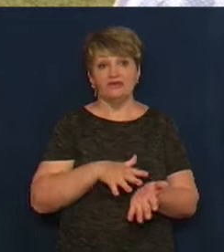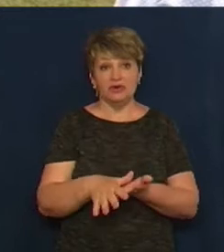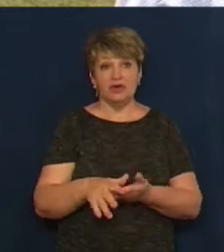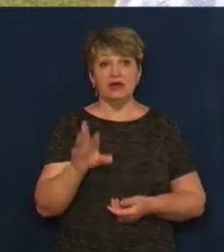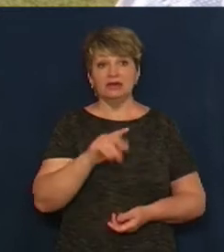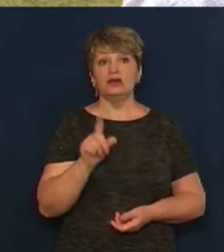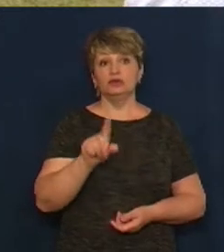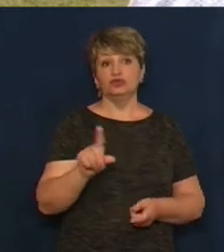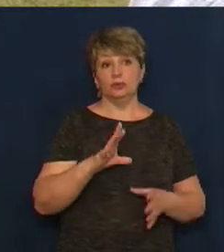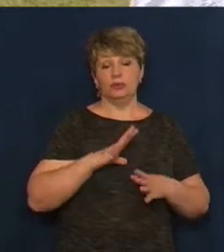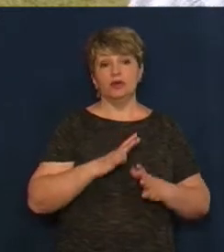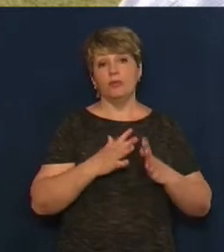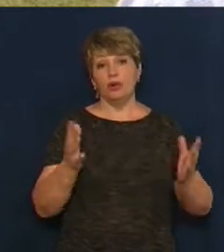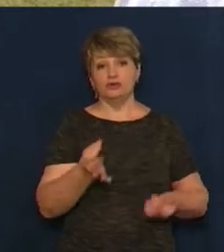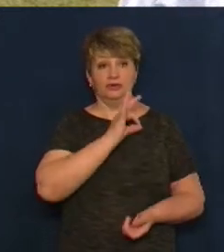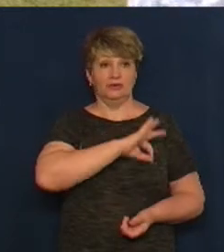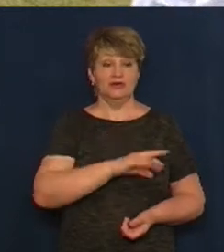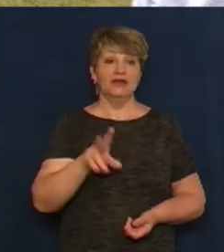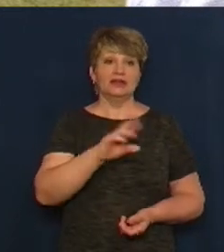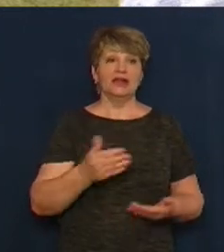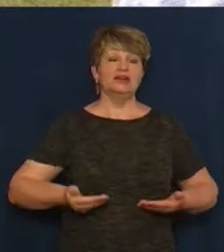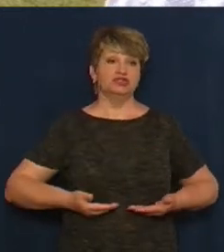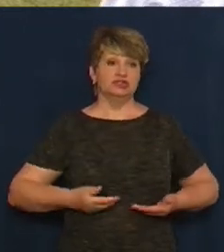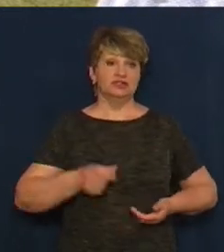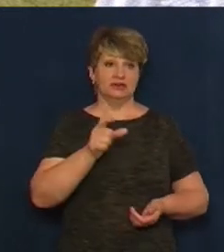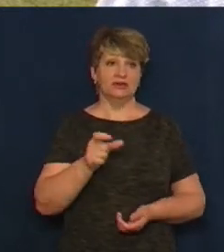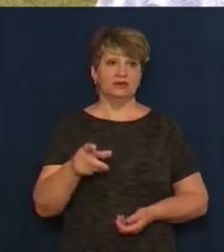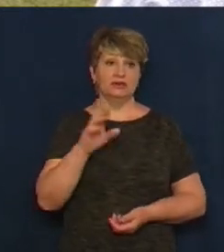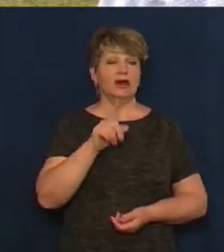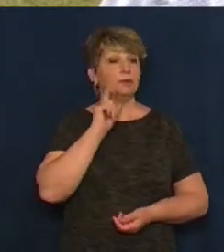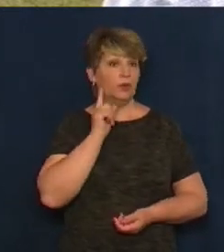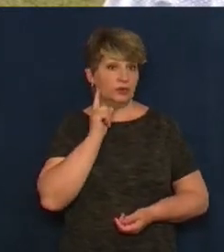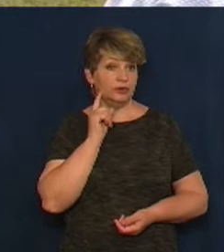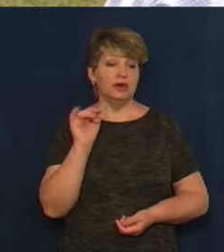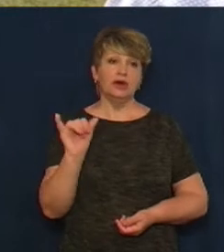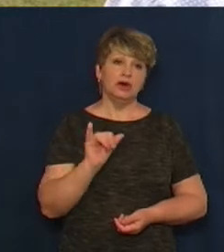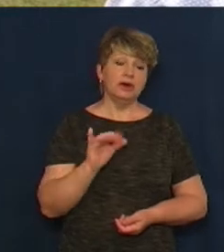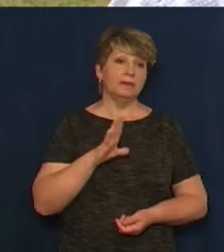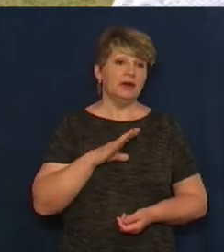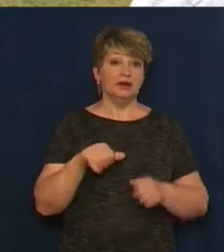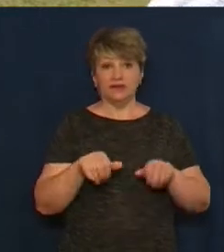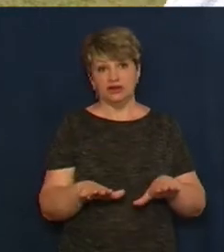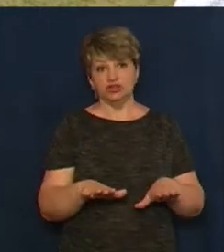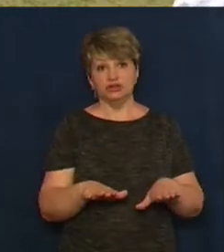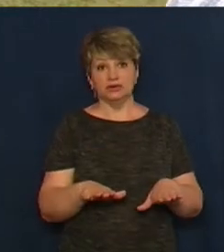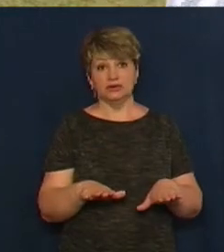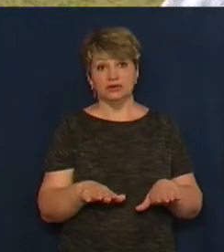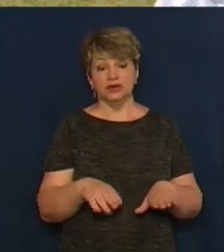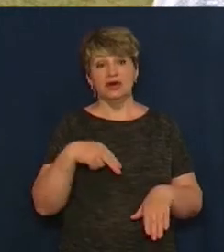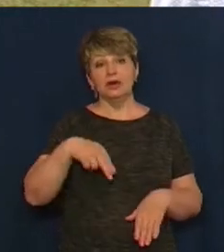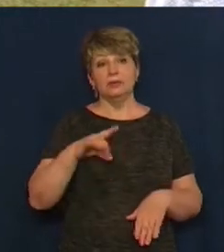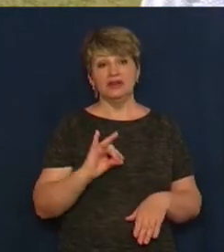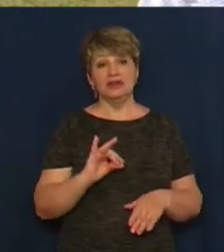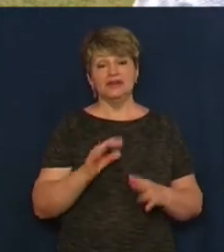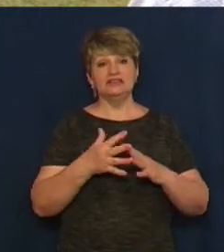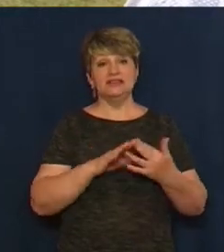воно принесло найбільшу користь для громади, для жителів громади, для молоді. І було вирішено при сільській бібліотеці створити